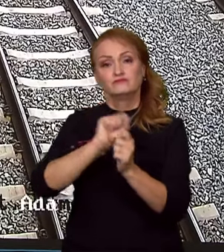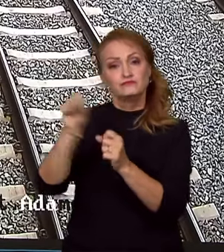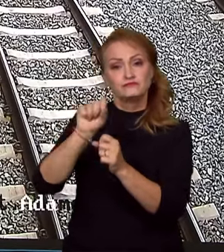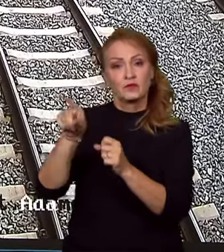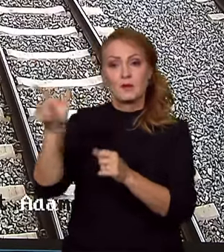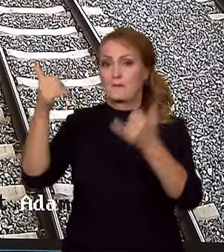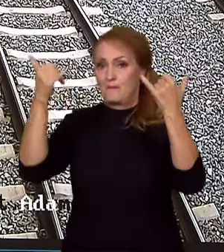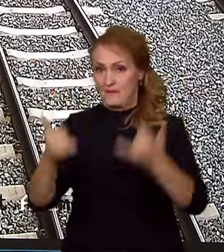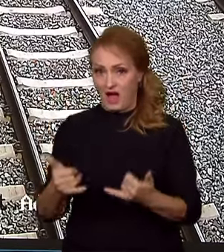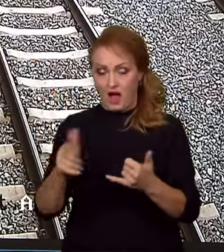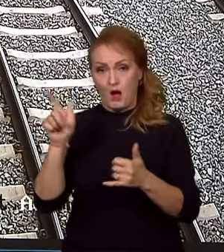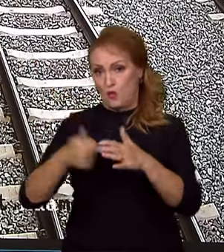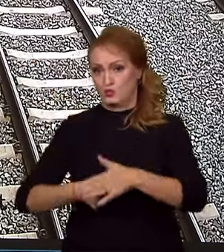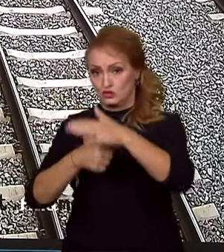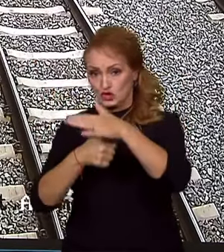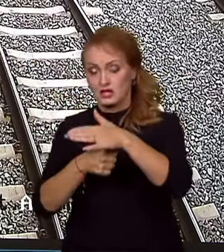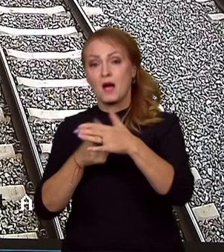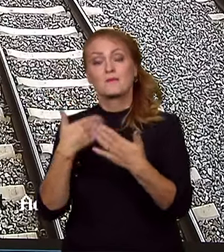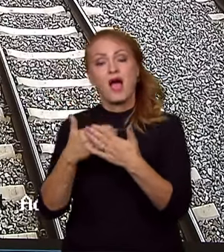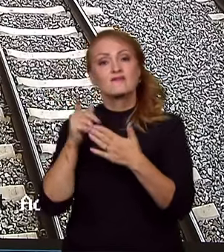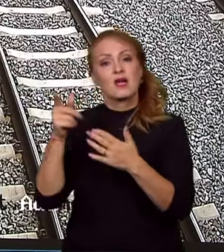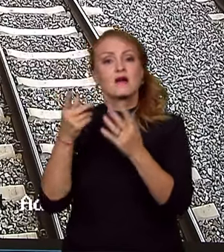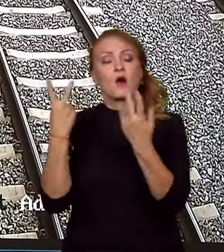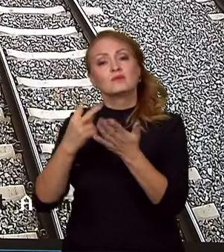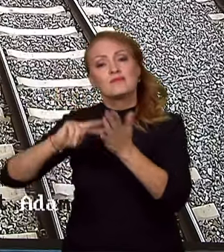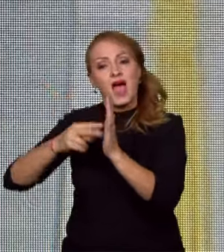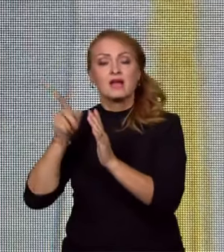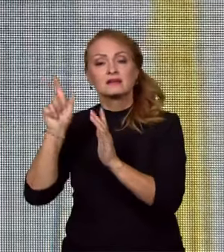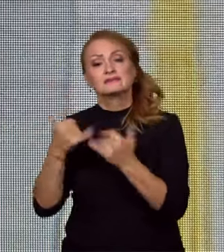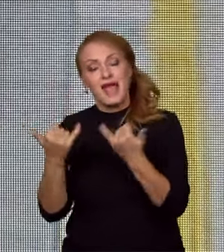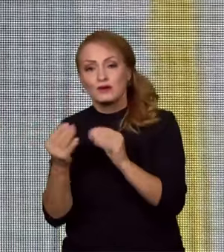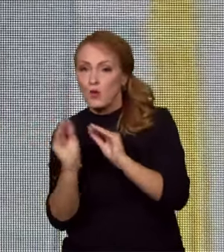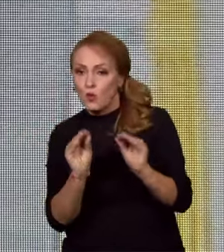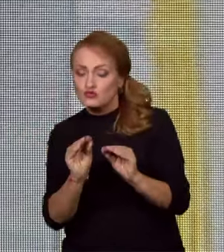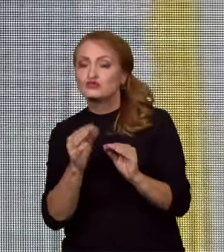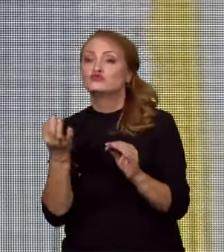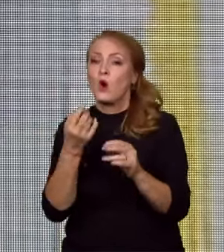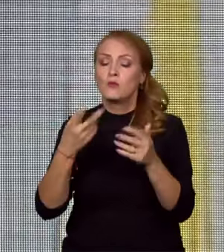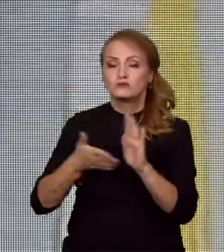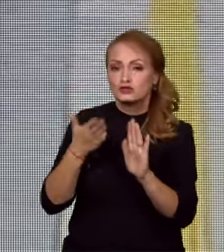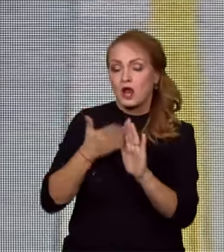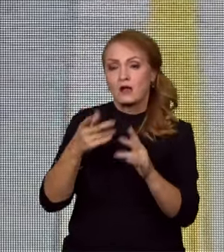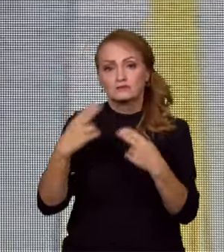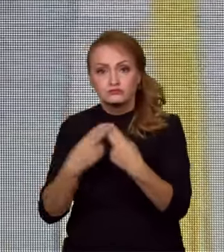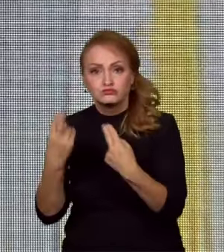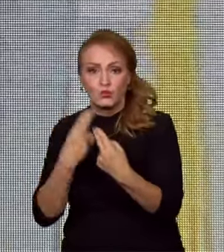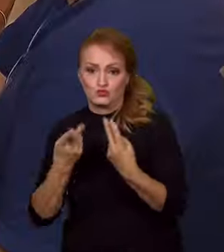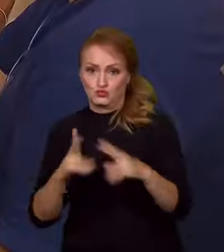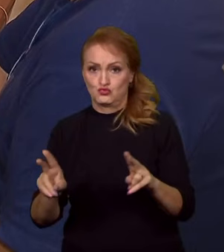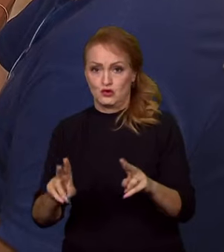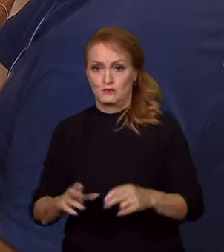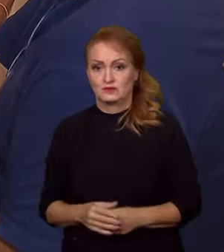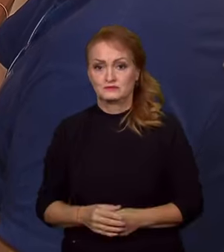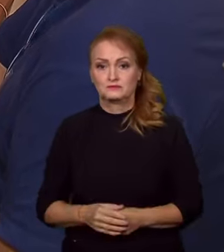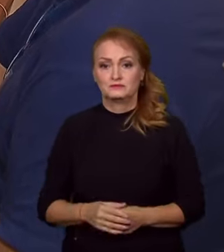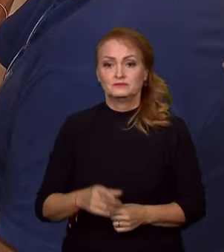Vývojáři teď začínají program učit, jak vypadá případná hrozba, což může být i námi opuštěný batoh. Vyskočí okno, na